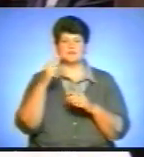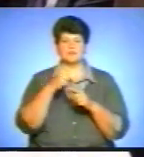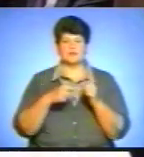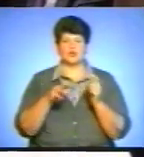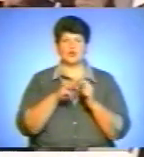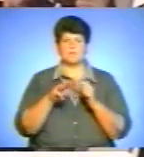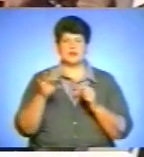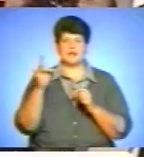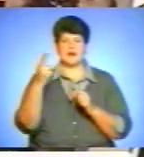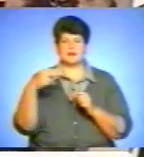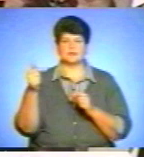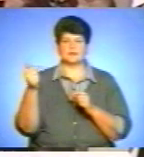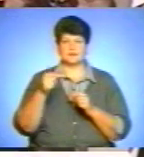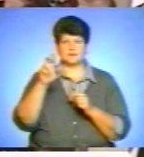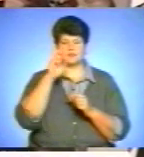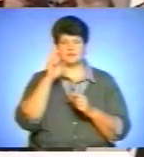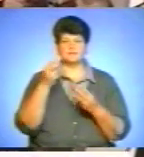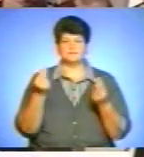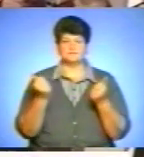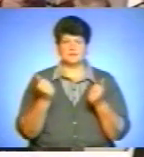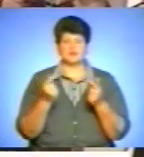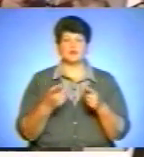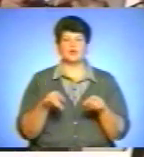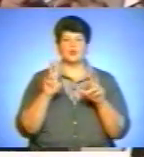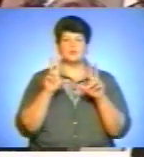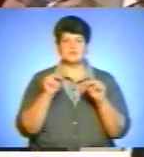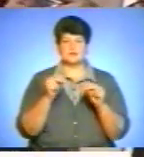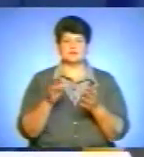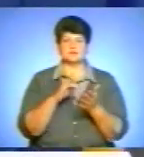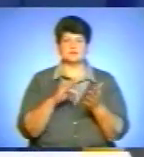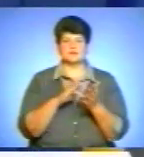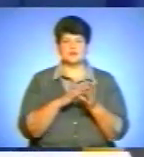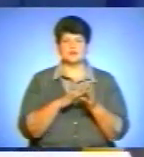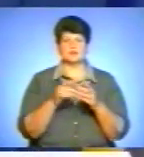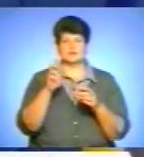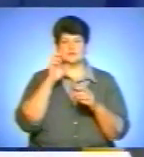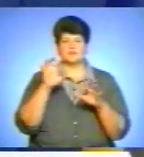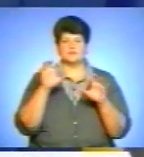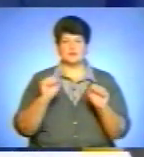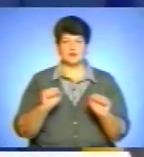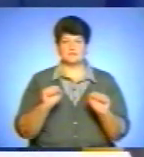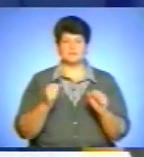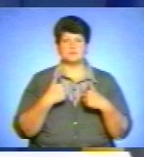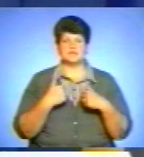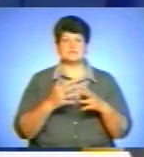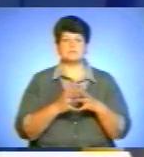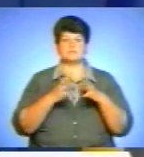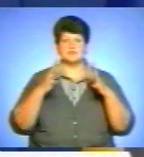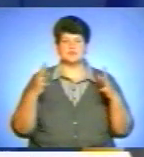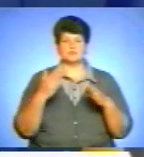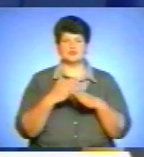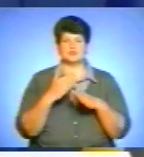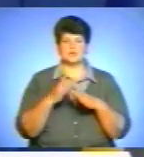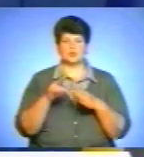держкошторисі, обіцяє президент і децентралізацію бюджетної системи України. Перш за все, ми збільшуємо частку податкових